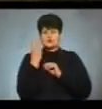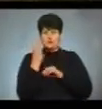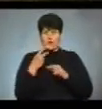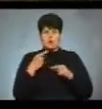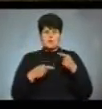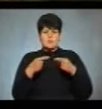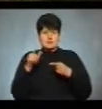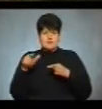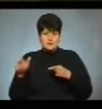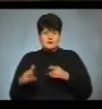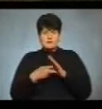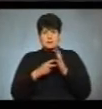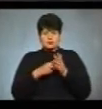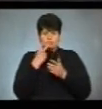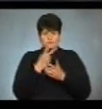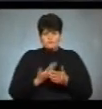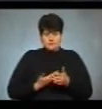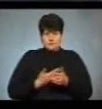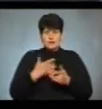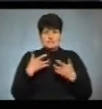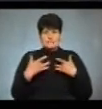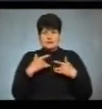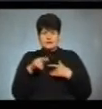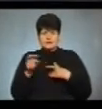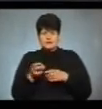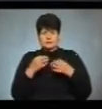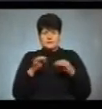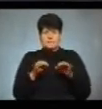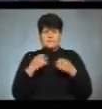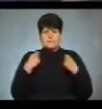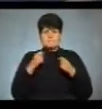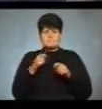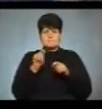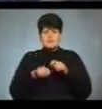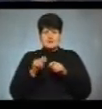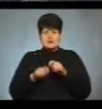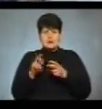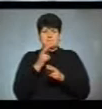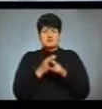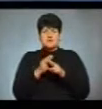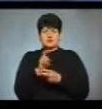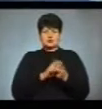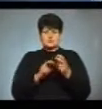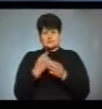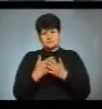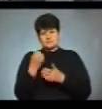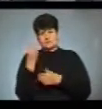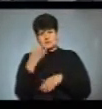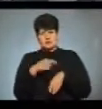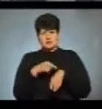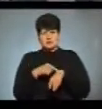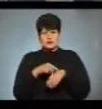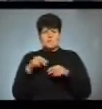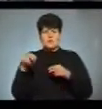планують транслювати наживо. До сцени людей підпускають тільки після перевірки, зокрема й через металошукачі. Близько 14-ї Порошенко